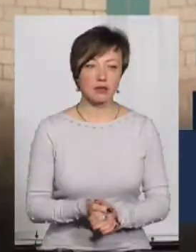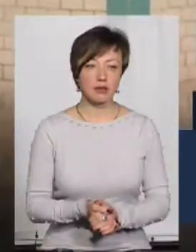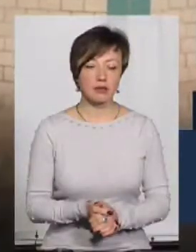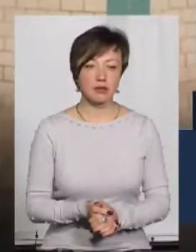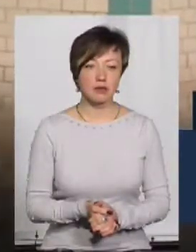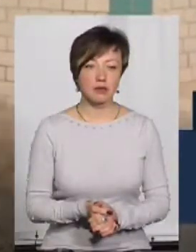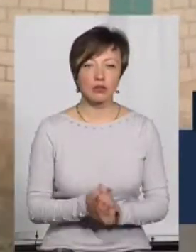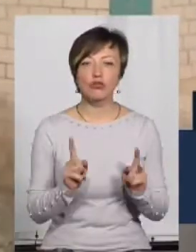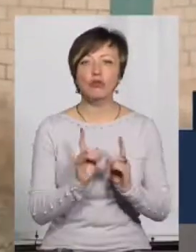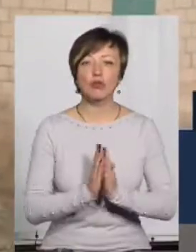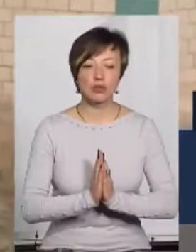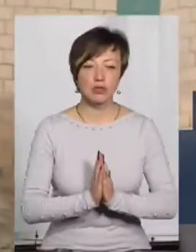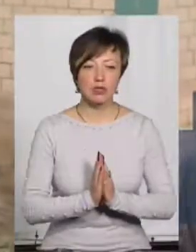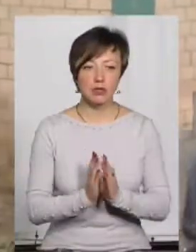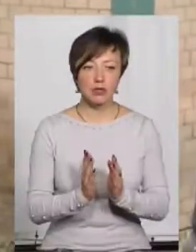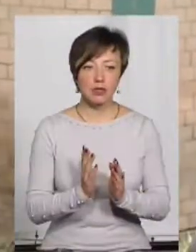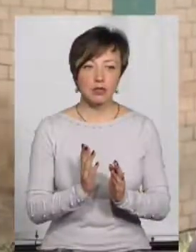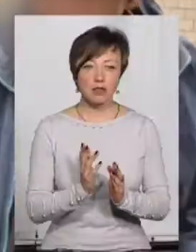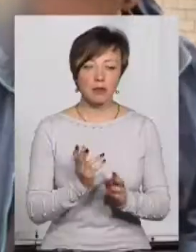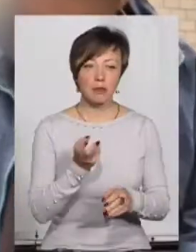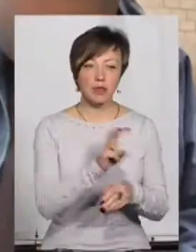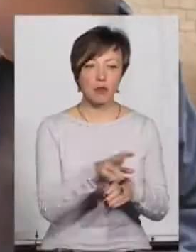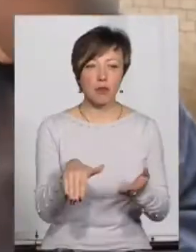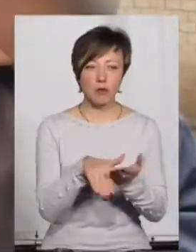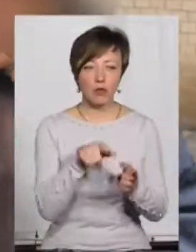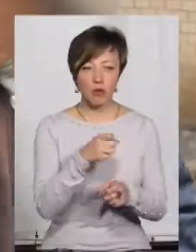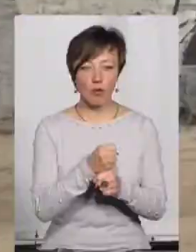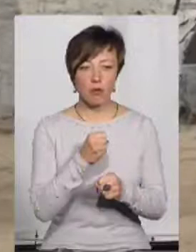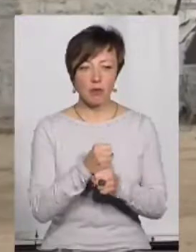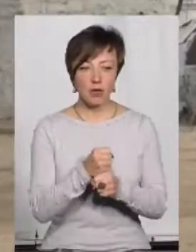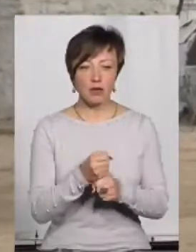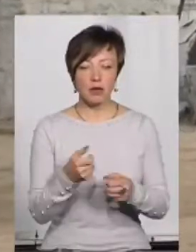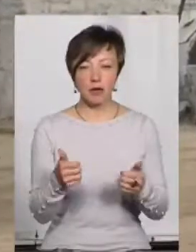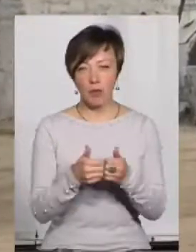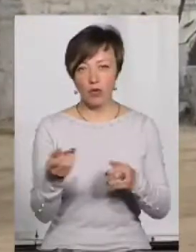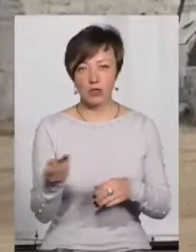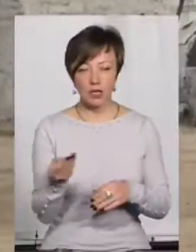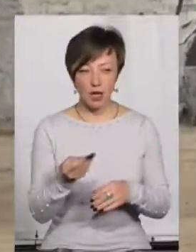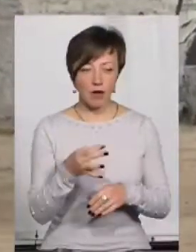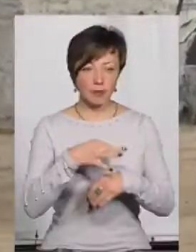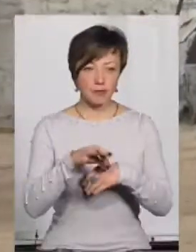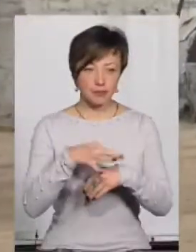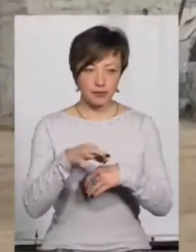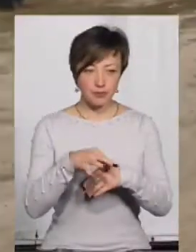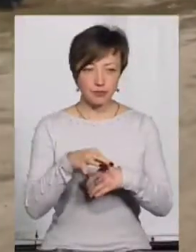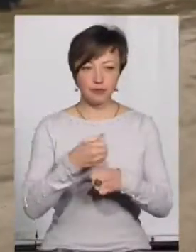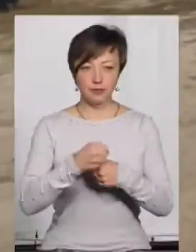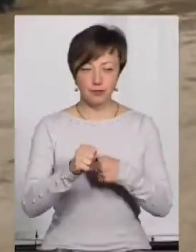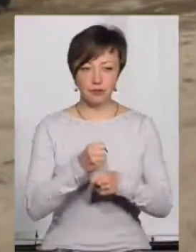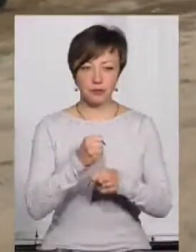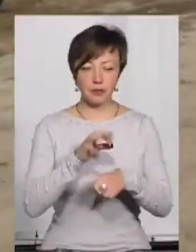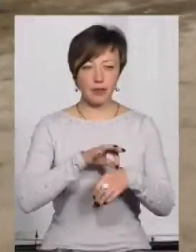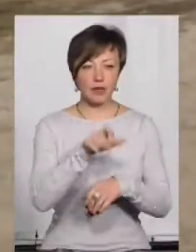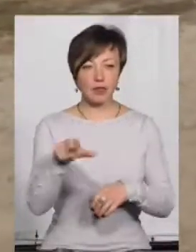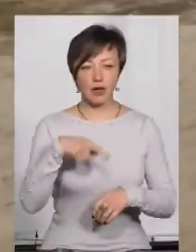Що просила? Ніхте поміжте до неї. Там робили колозернат. Про те, що експлуатують, пацієнтів дізнався, коли був у відпустці,